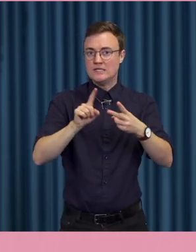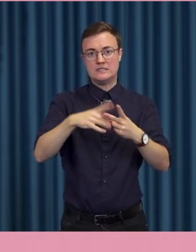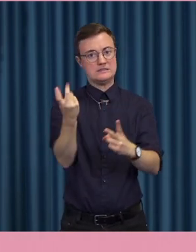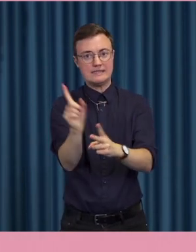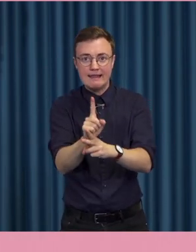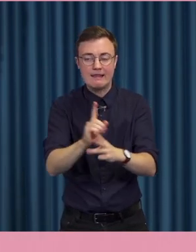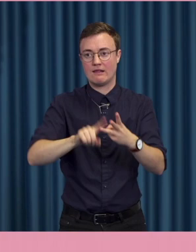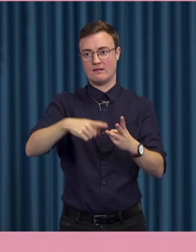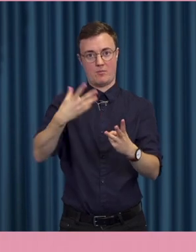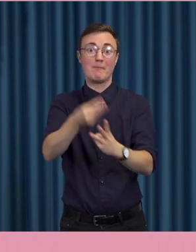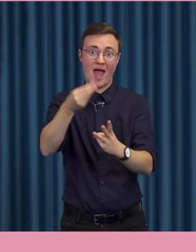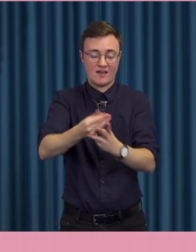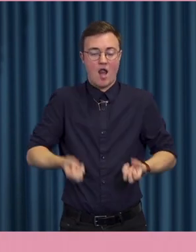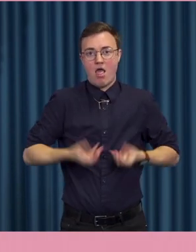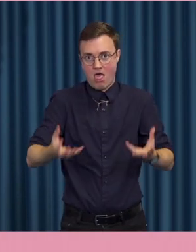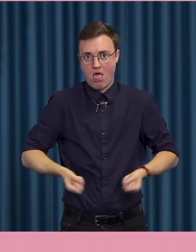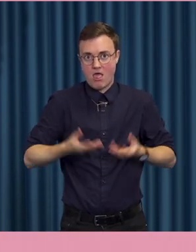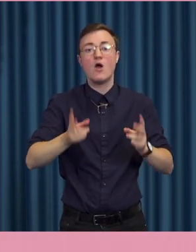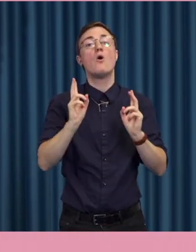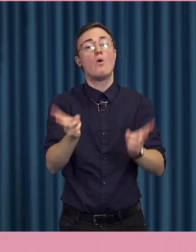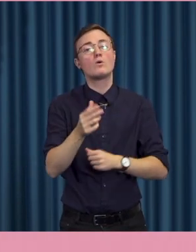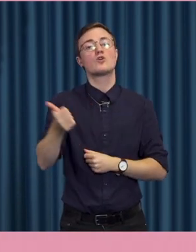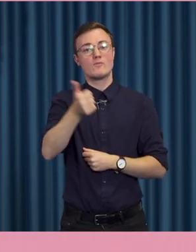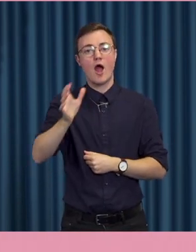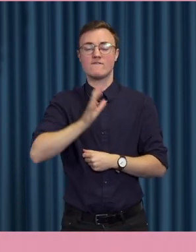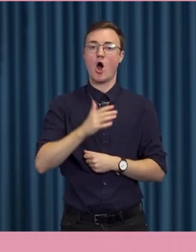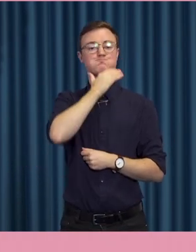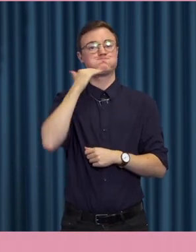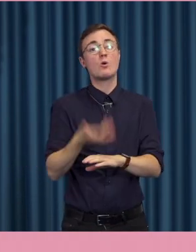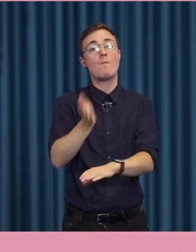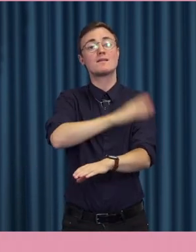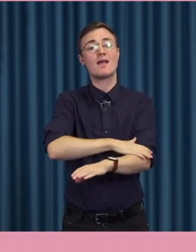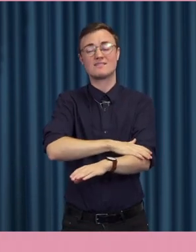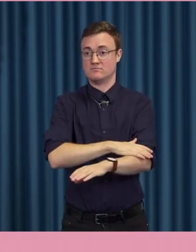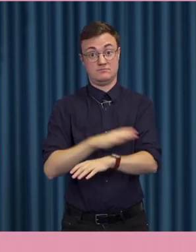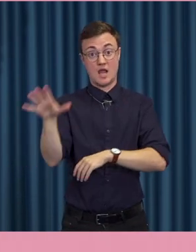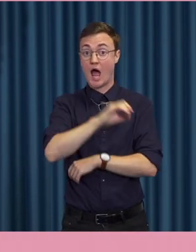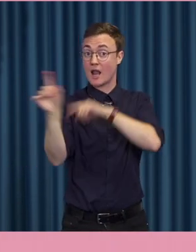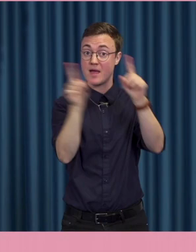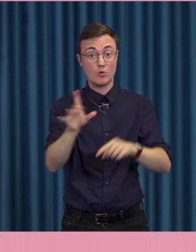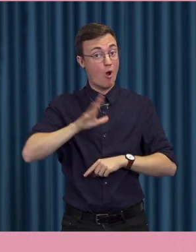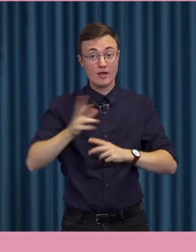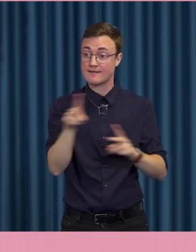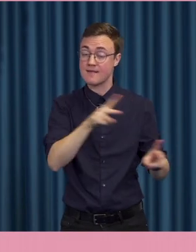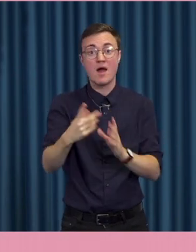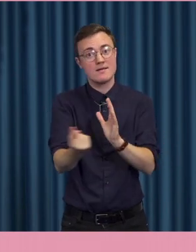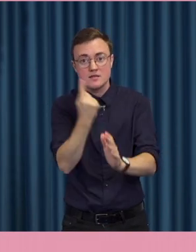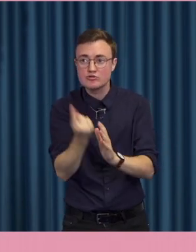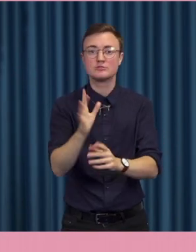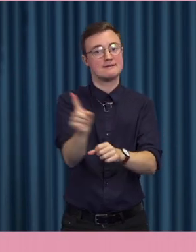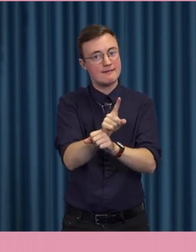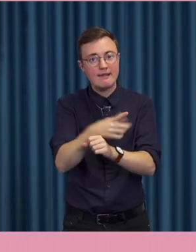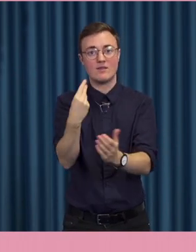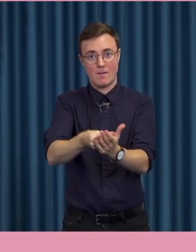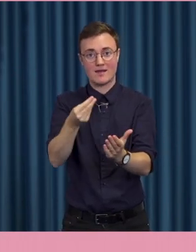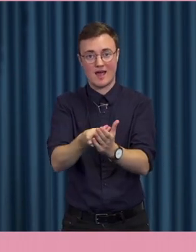pengar. Och man behöver också ha tillräckliga personliga förmågor. Alla har inte lika mycket resurser, tid och pengar. Och det